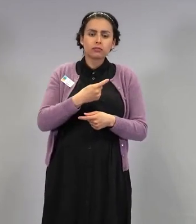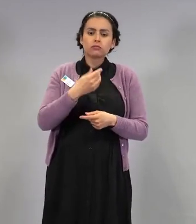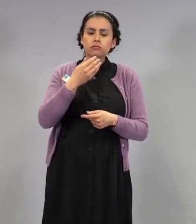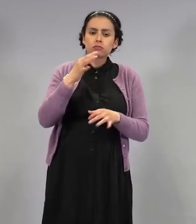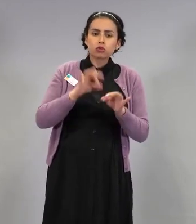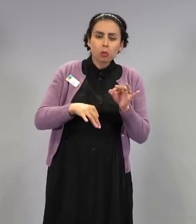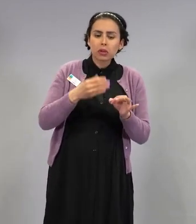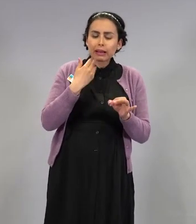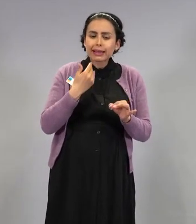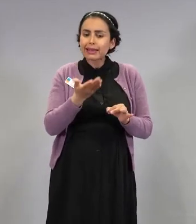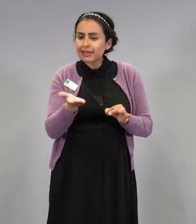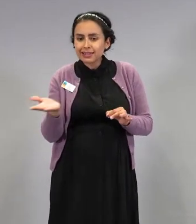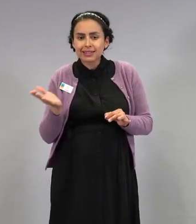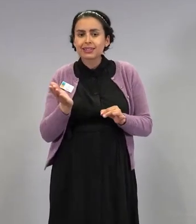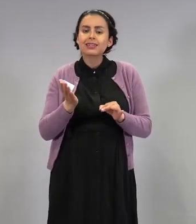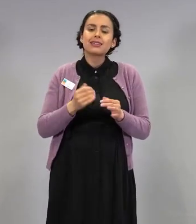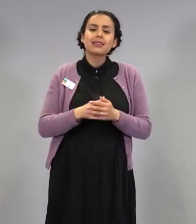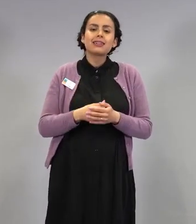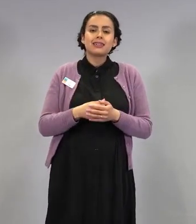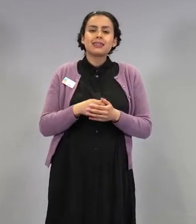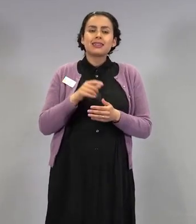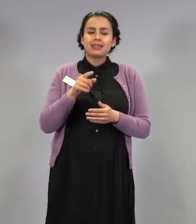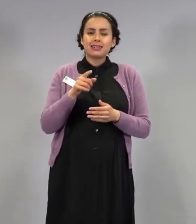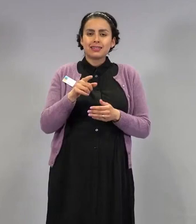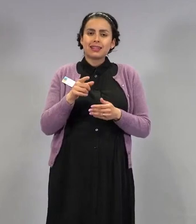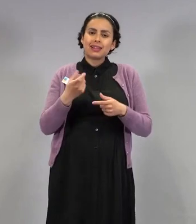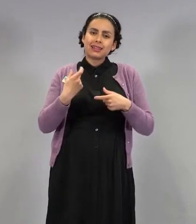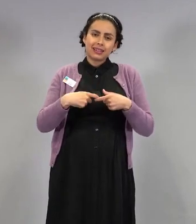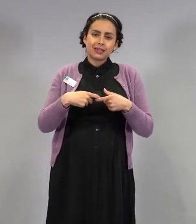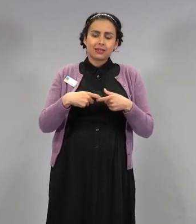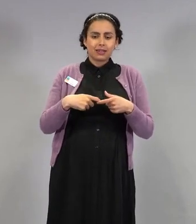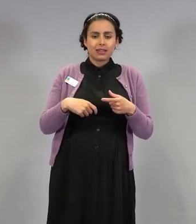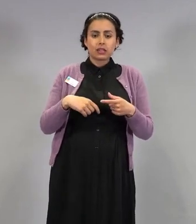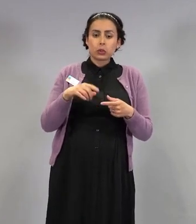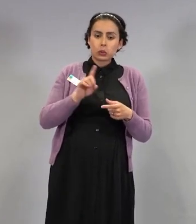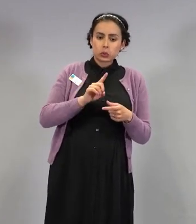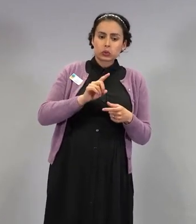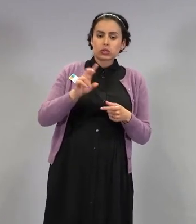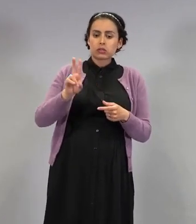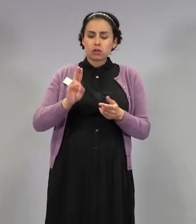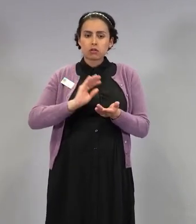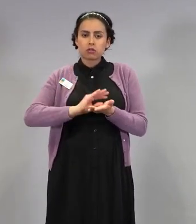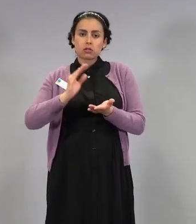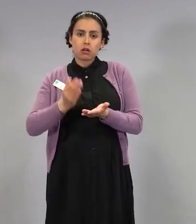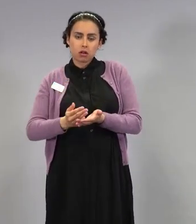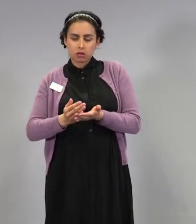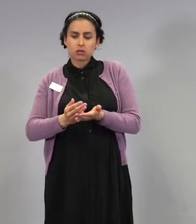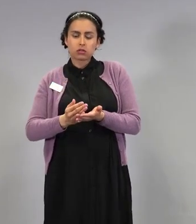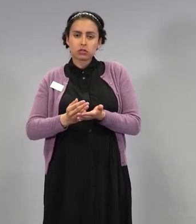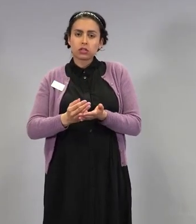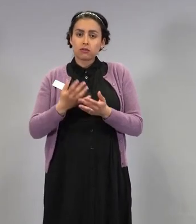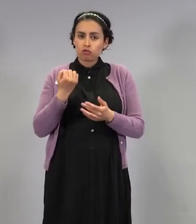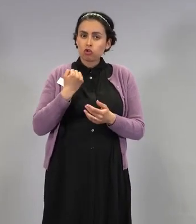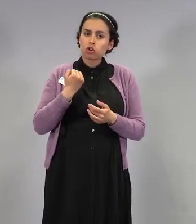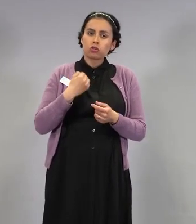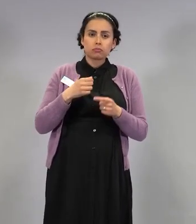tähän eri rokoteaineiden antamiseen ykkös- ja kakkoskierroksella.